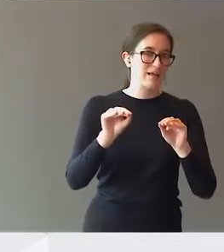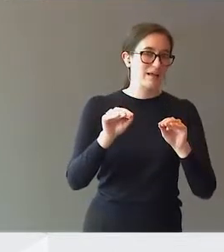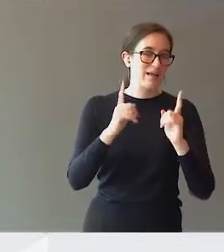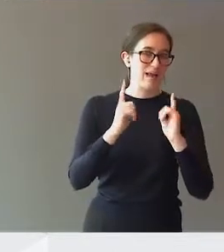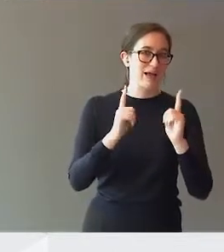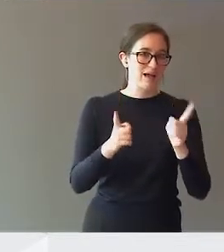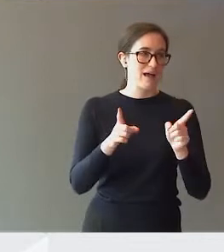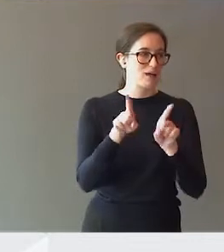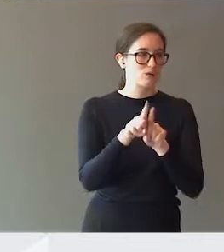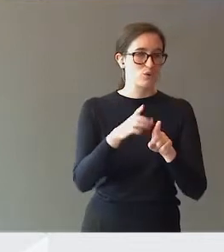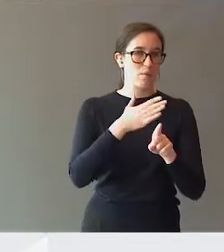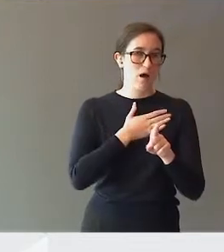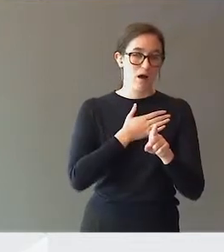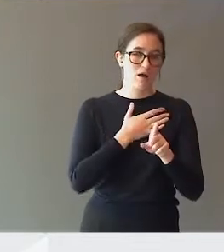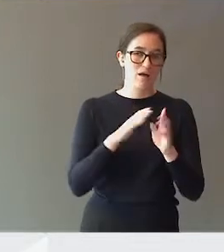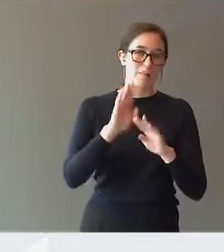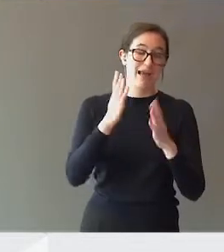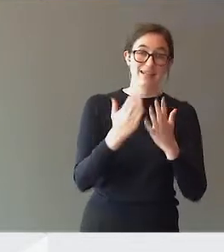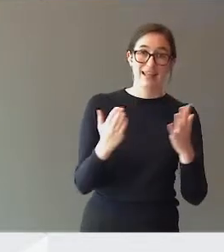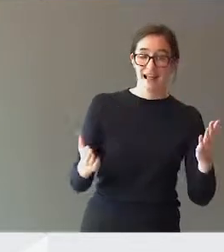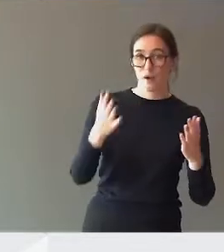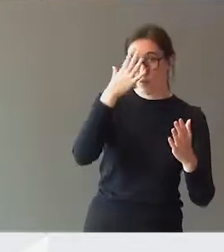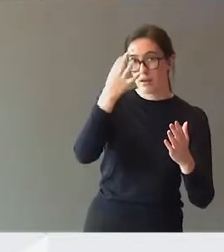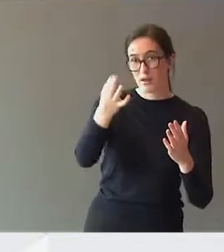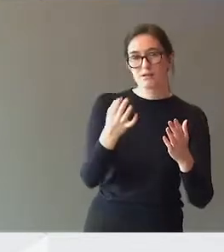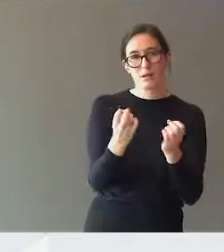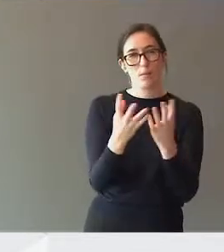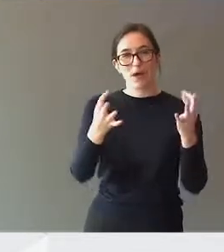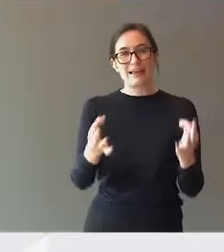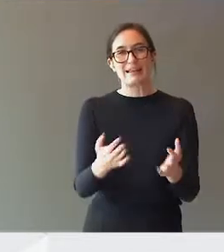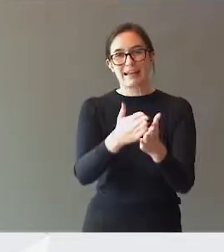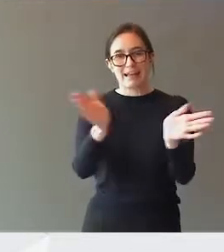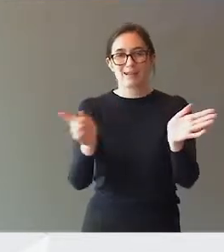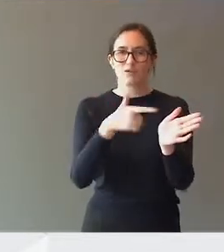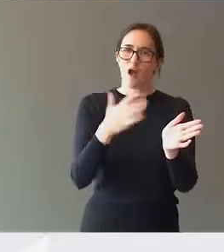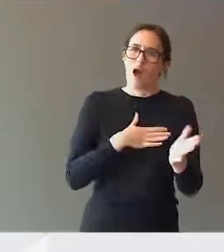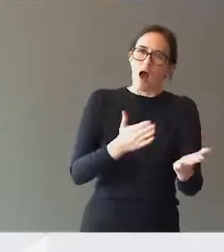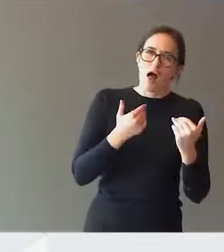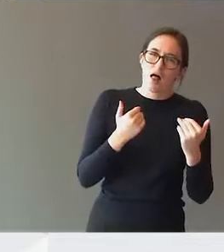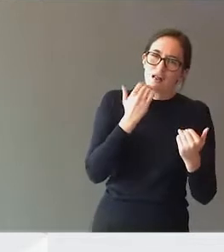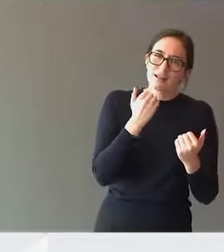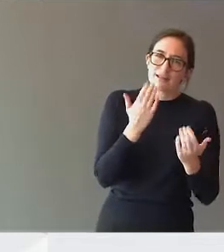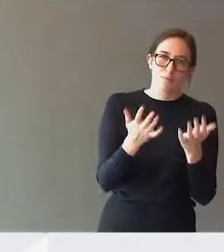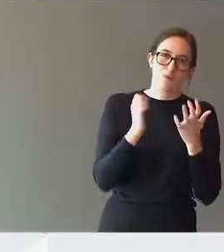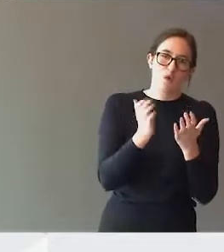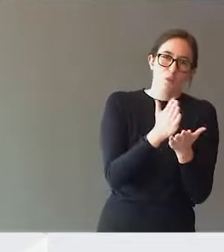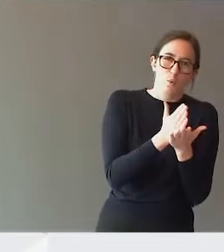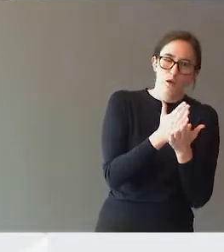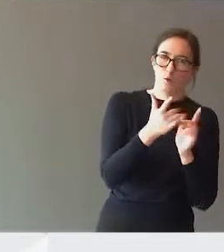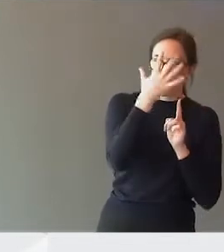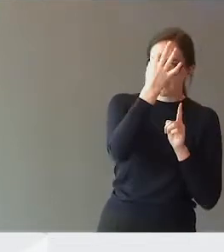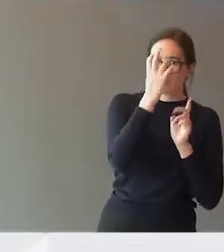kanskje en mer generell kompetanse på en del ting, så vil vi alltid ha behov for den spesifikke kompetansen. Og det